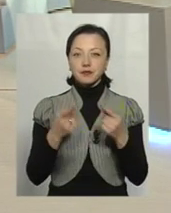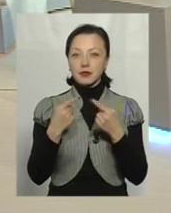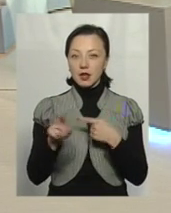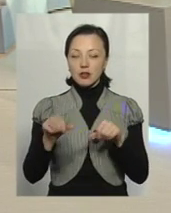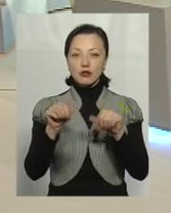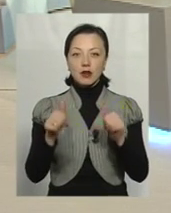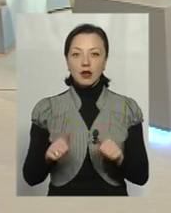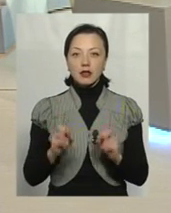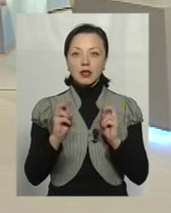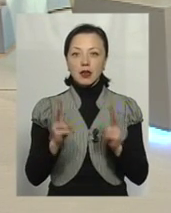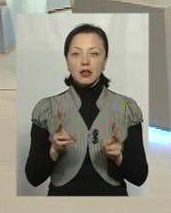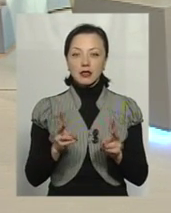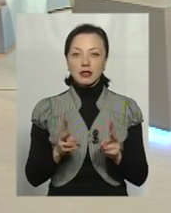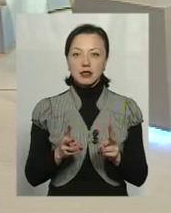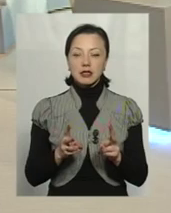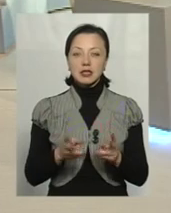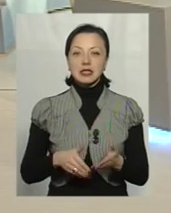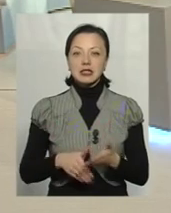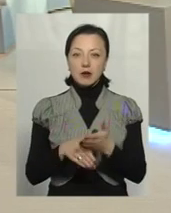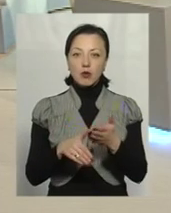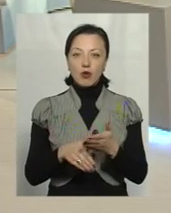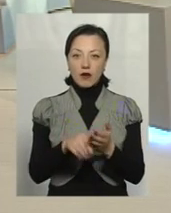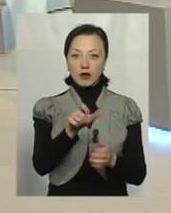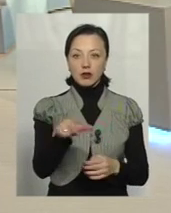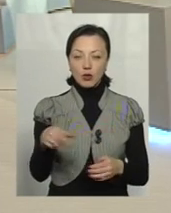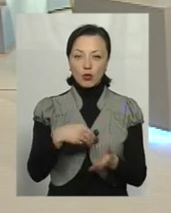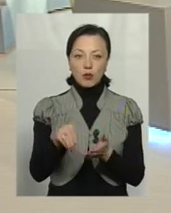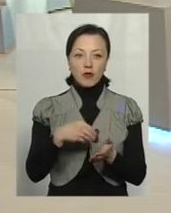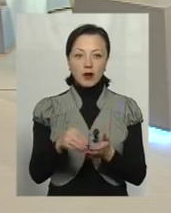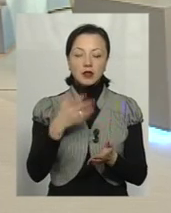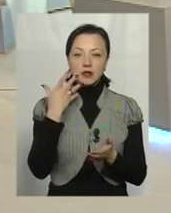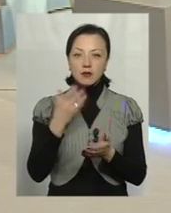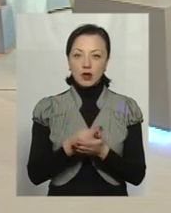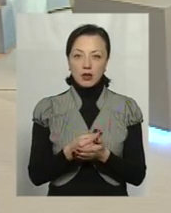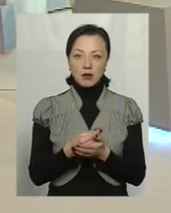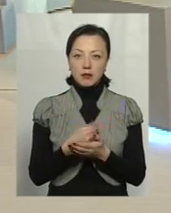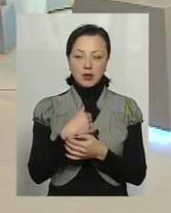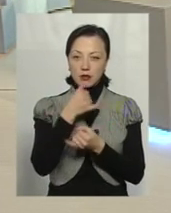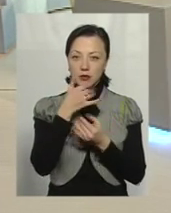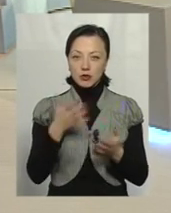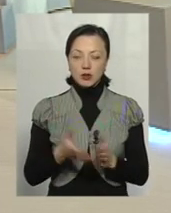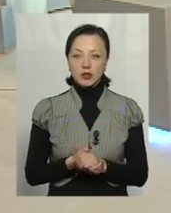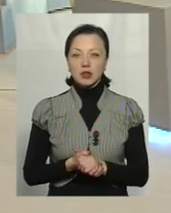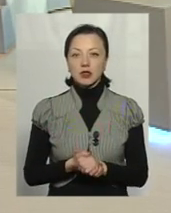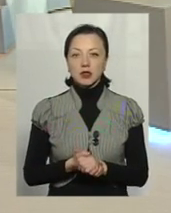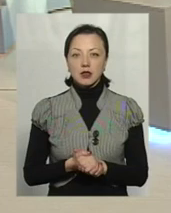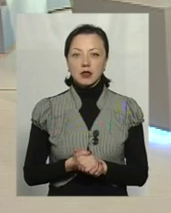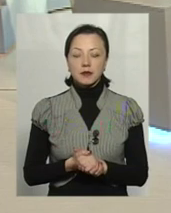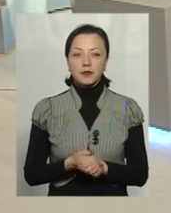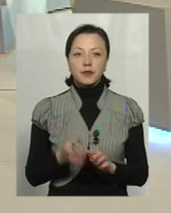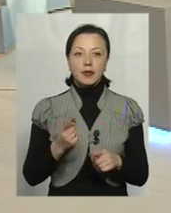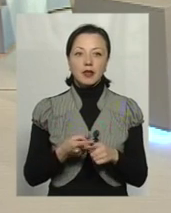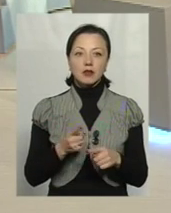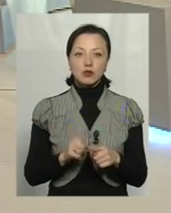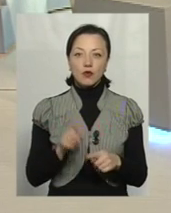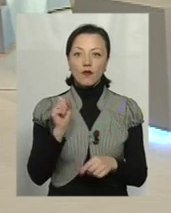варіанту, як стимулювати споживача купувати своє. Здавалося б, цю функцію мав би брати на себе